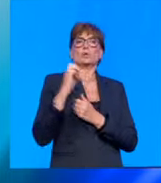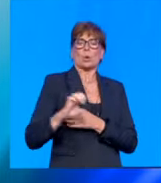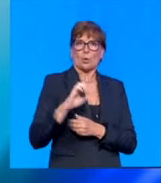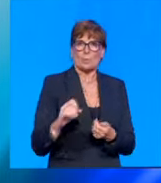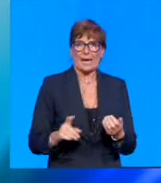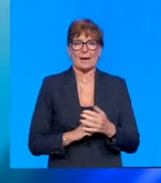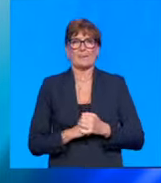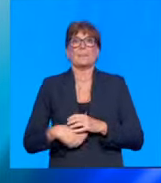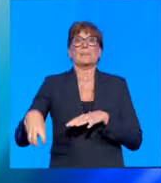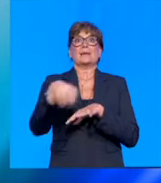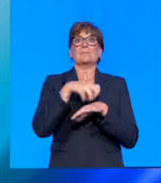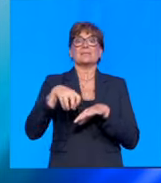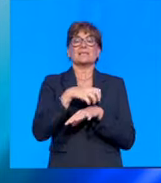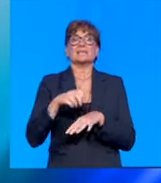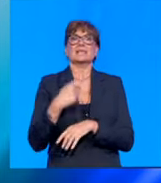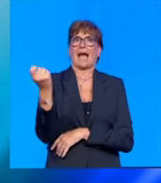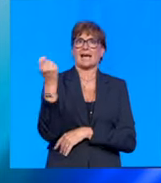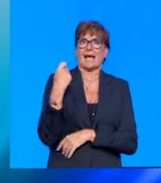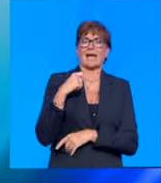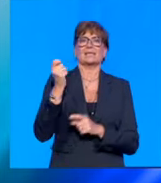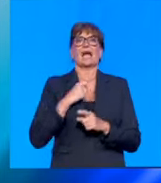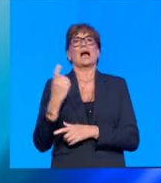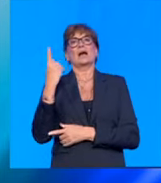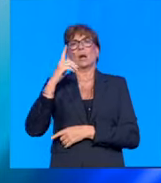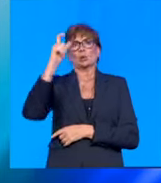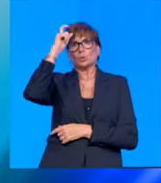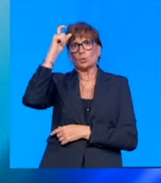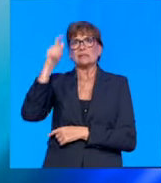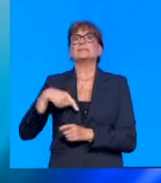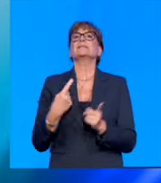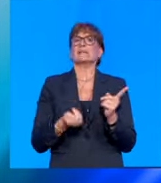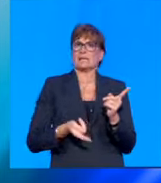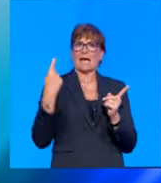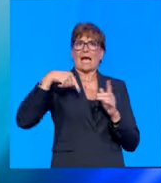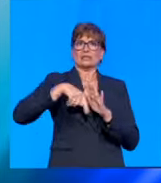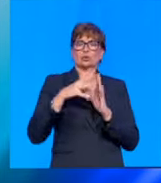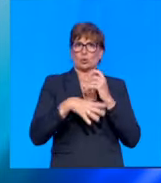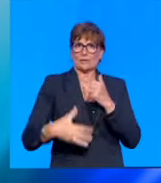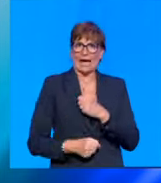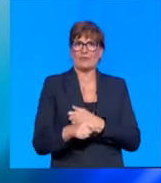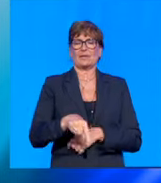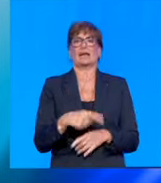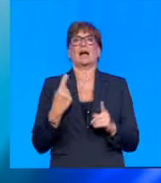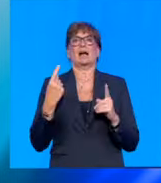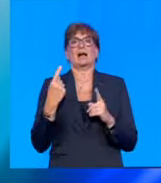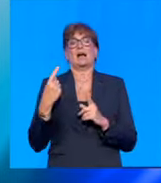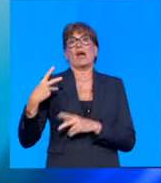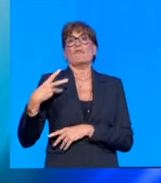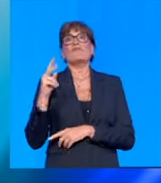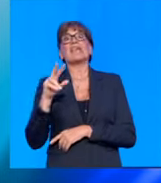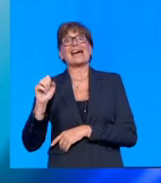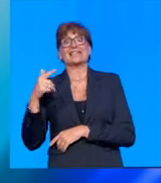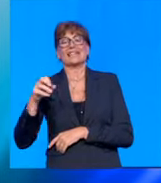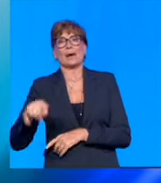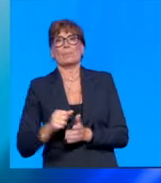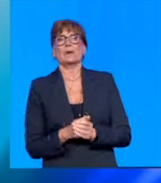i ministri del Kenya, della Tunisia e del Sudafrica e del Vietnam, i presidenti dell'European Disability Forum